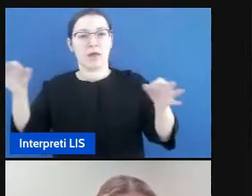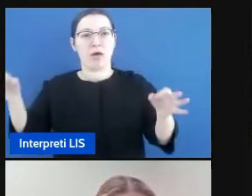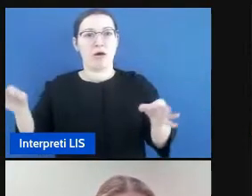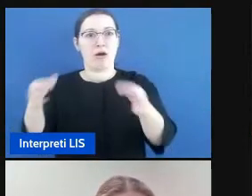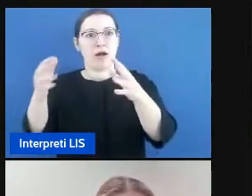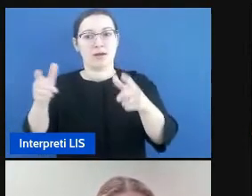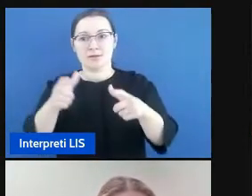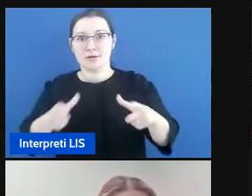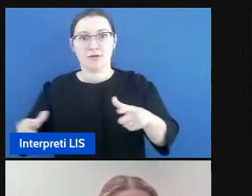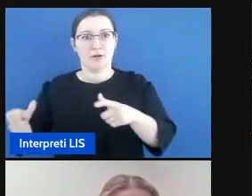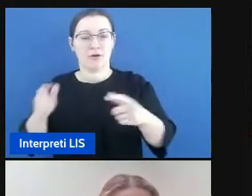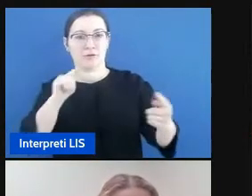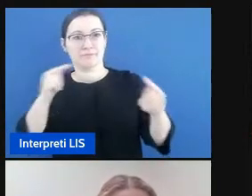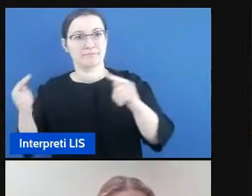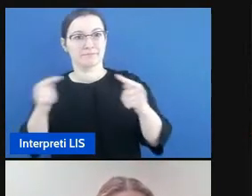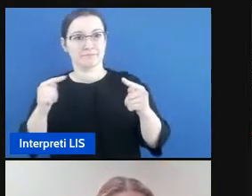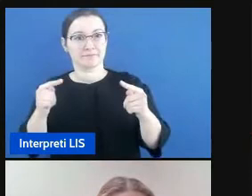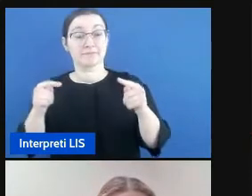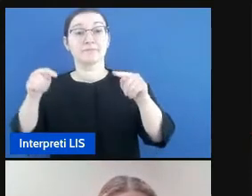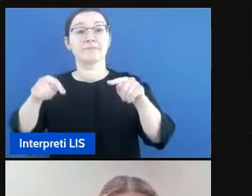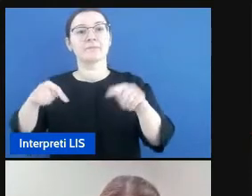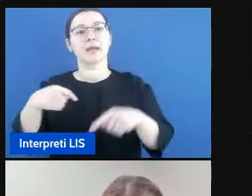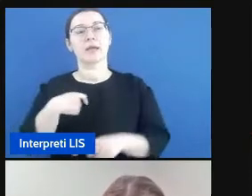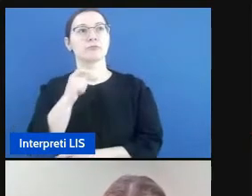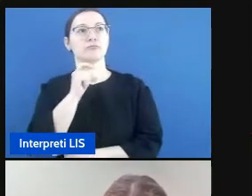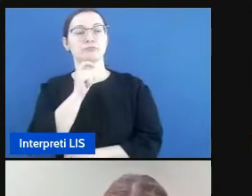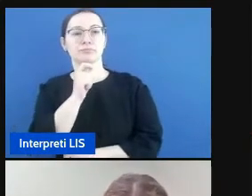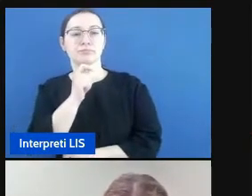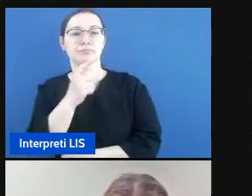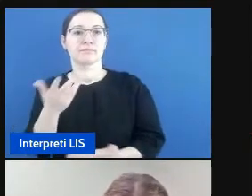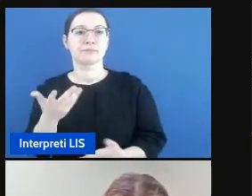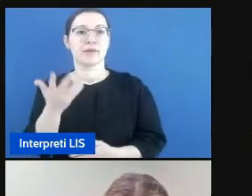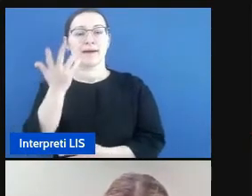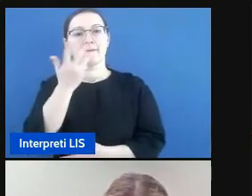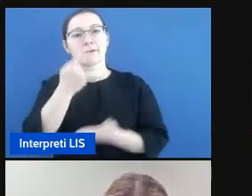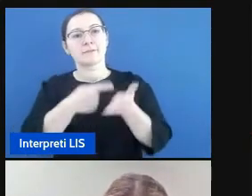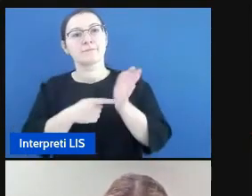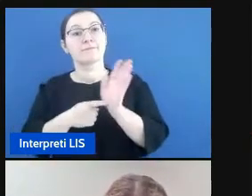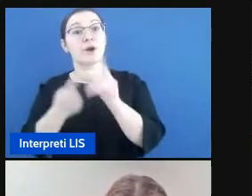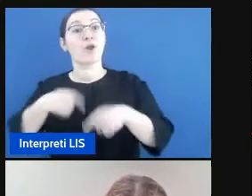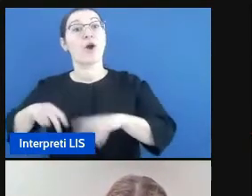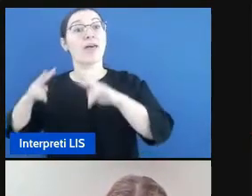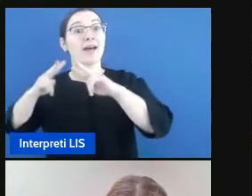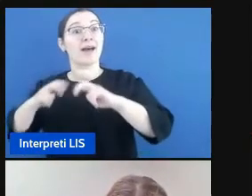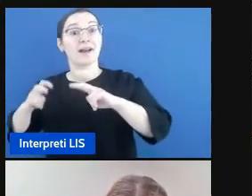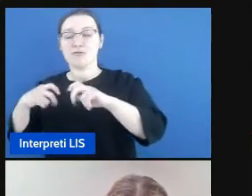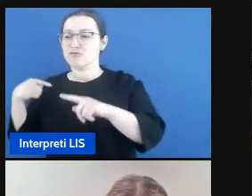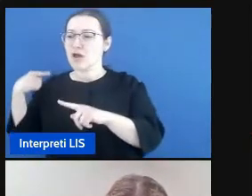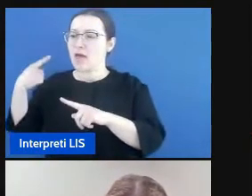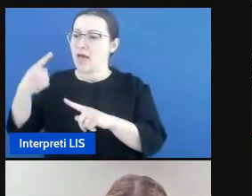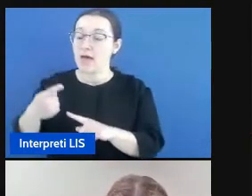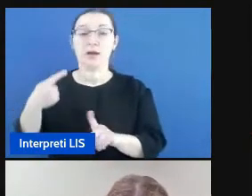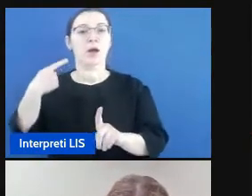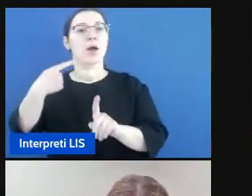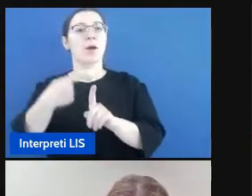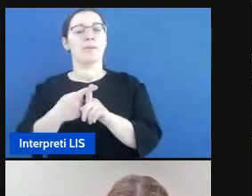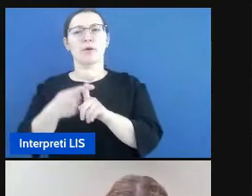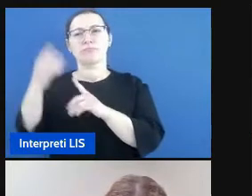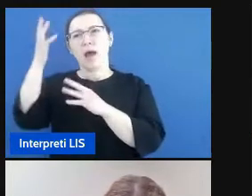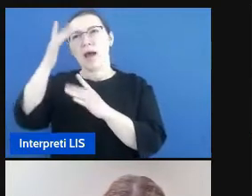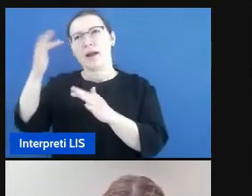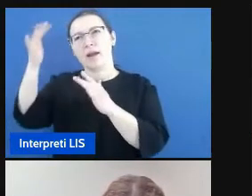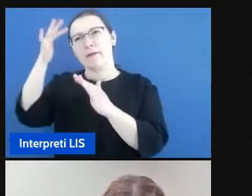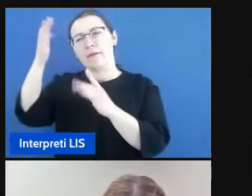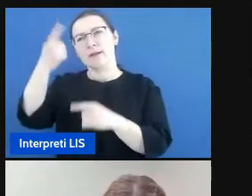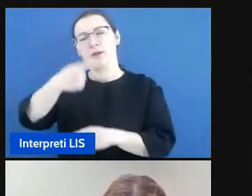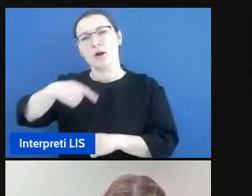allora in questo intervento mostreremo alcune nostre ricerche alcune riflessioni sulle abilità linguistiche